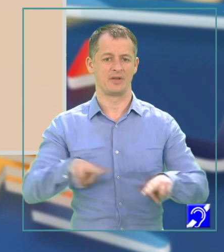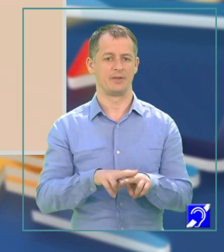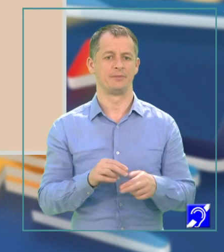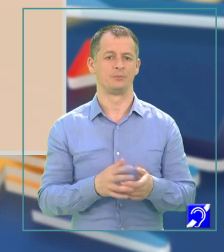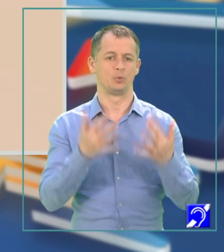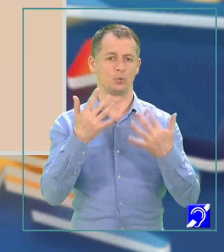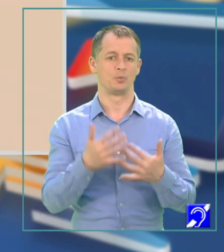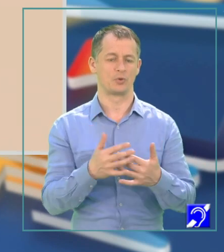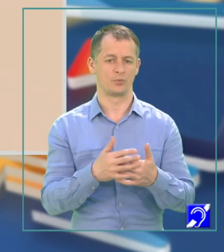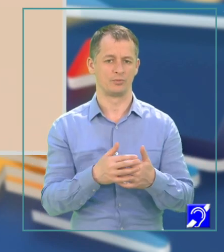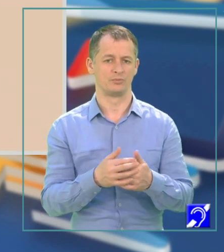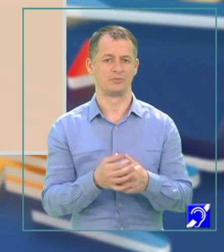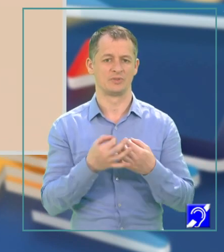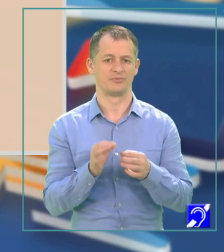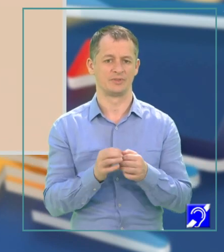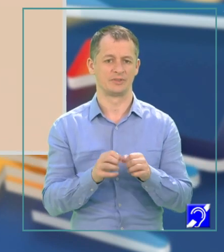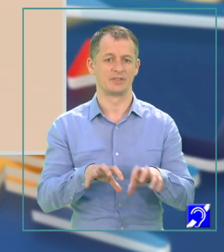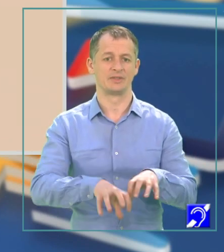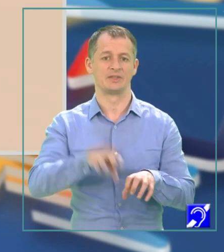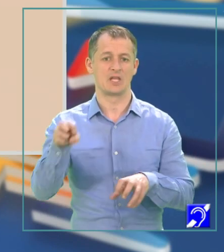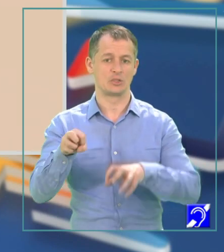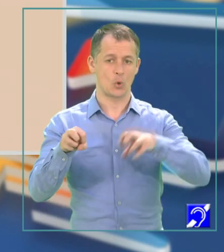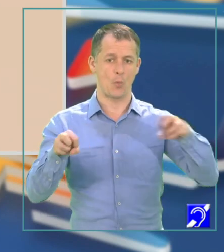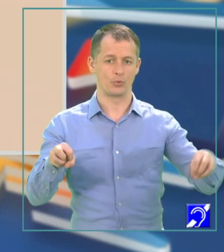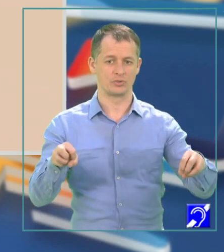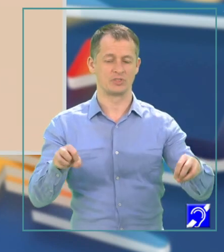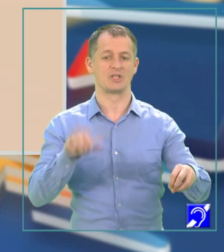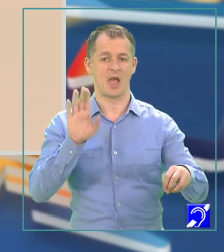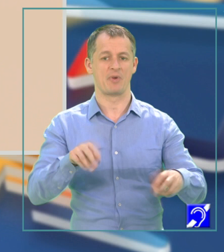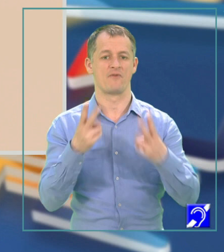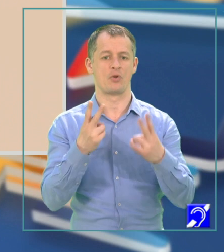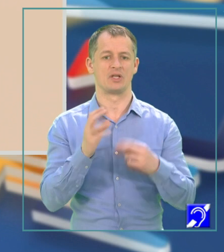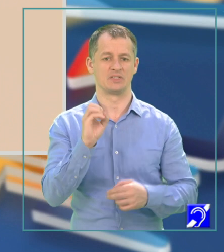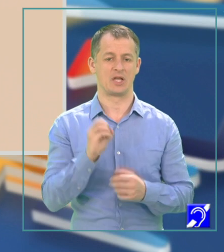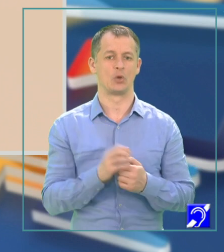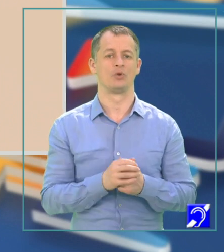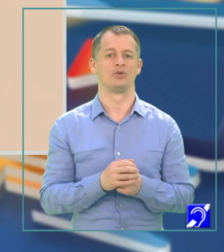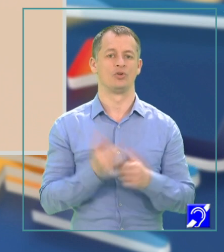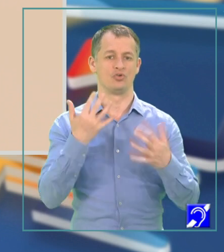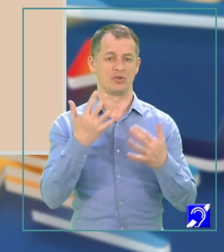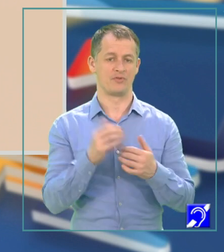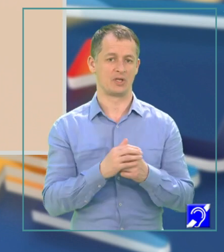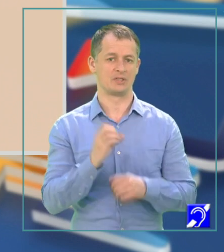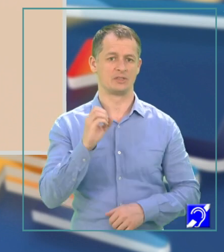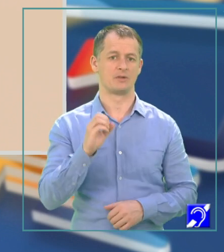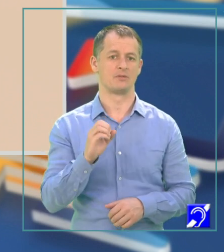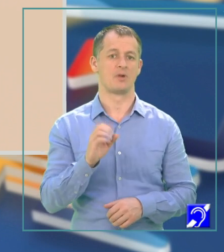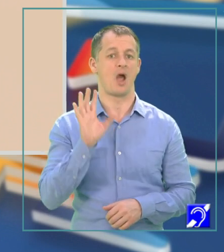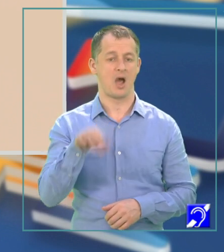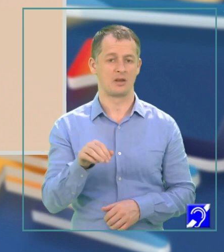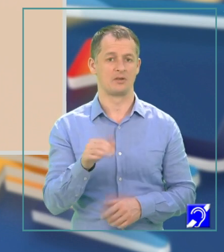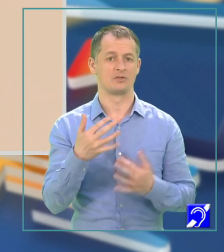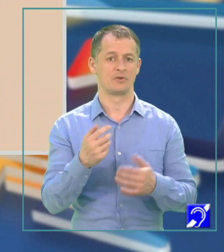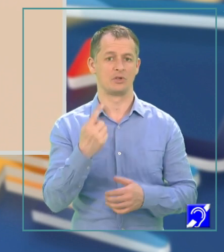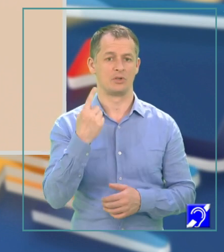numărul să fie descompus și să aibă valoarea 0, cifra să rețină prima cifra numărului, dar